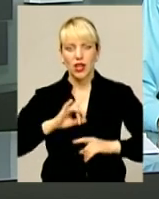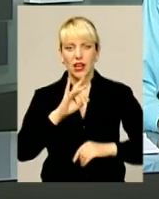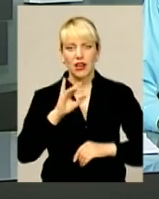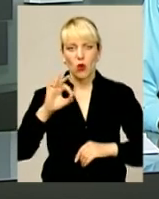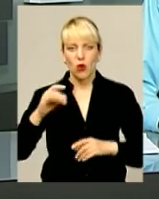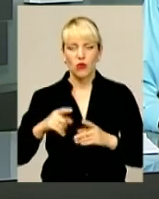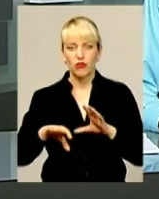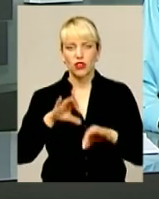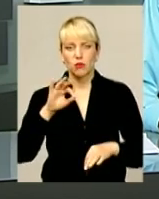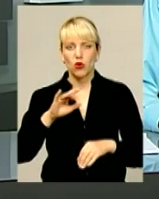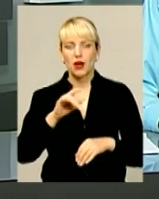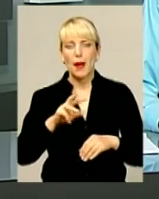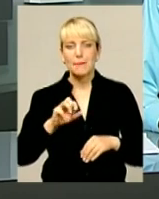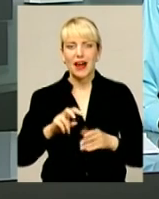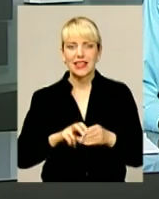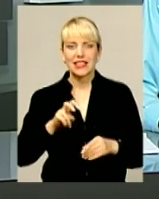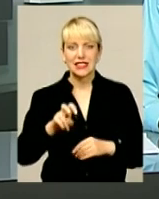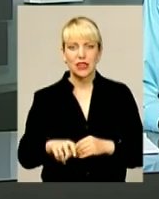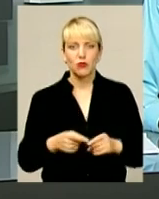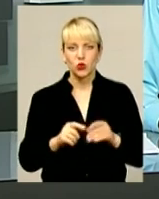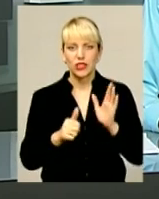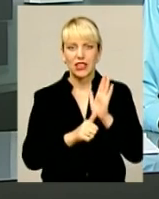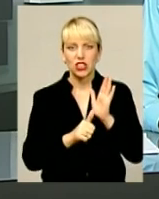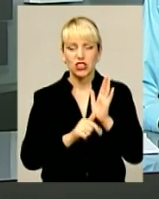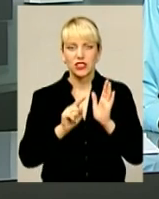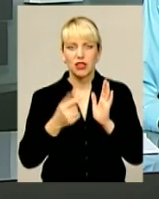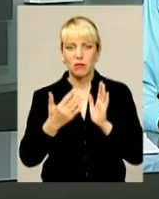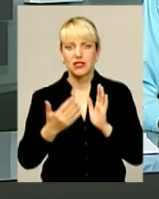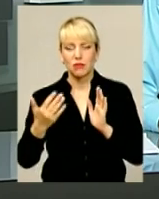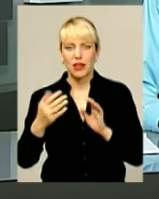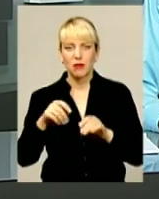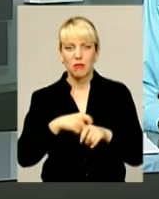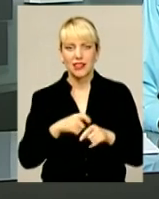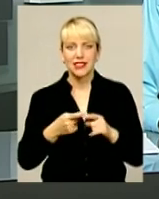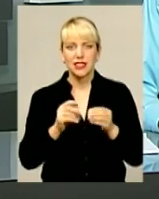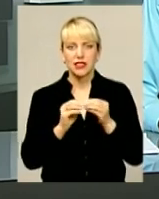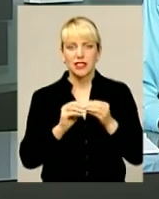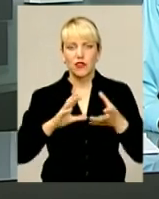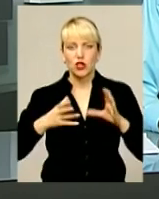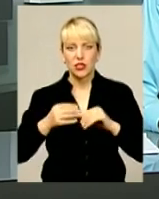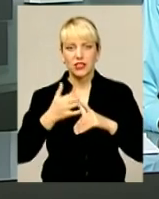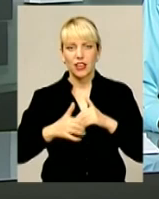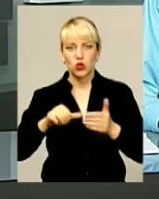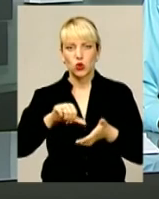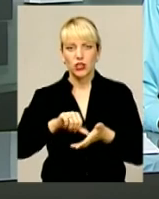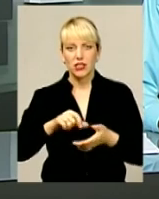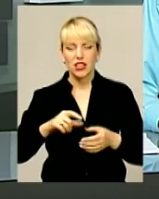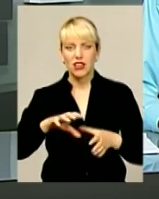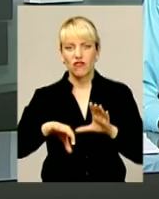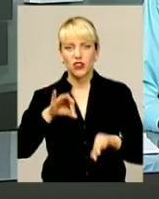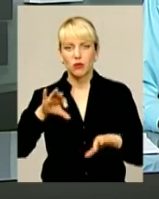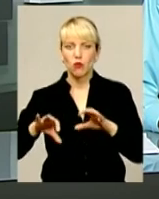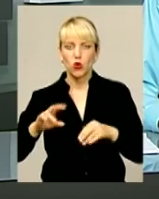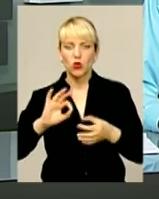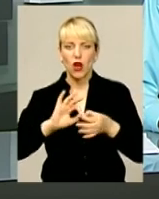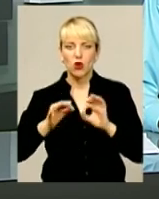У відборі Марина стрибнула на 6,55 метра. Це десятий результат серед учасників відбору на Олімпіаді